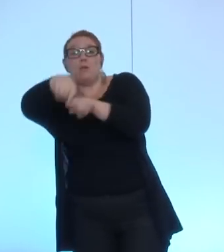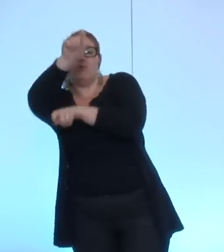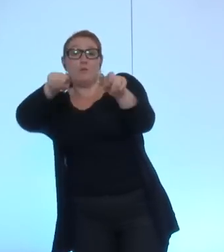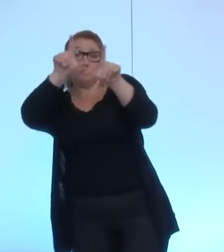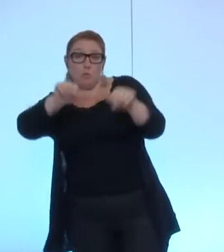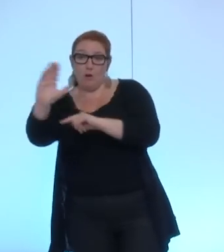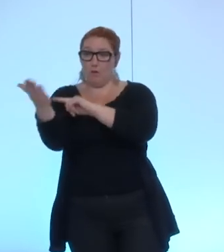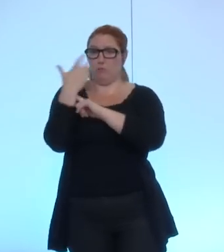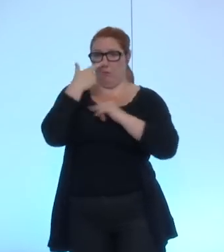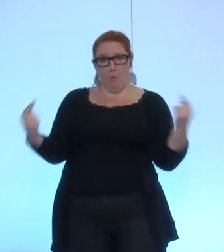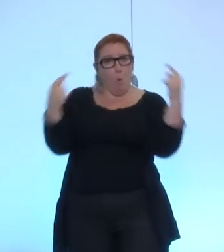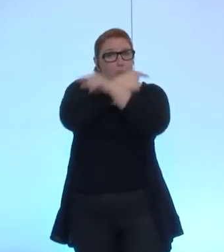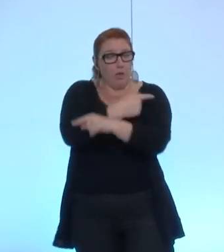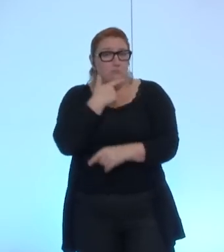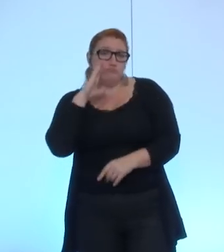Montrez-les-nous.